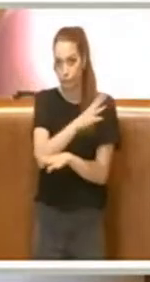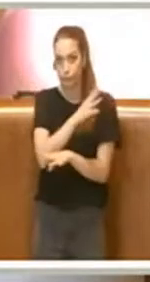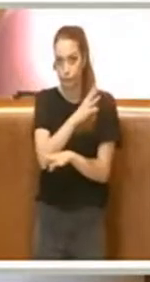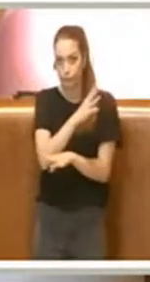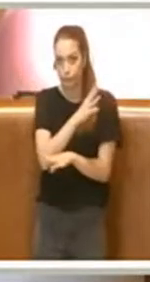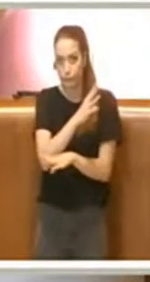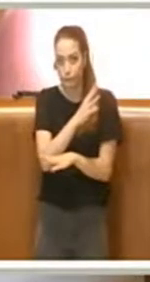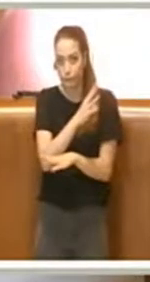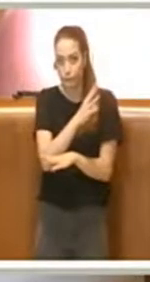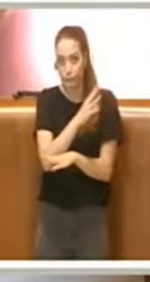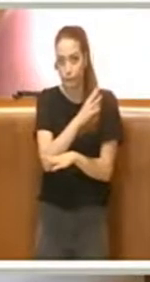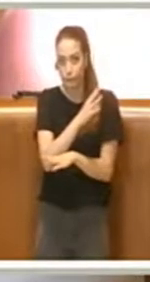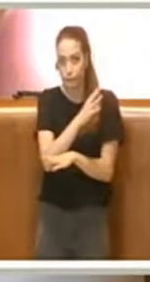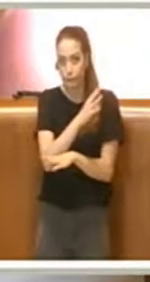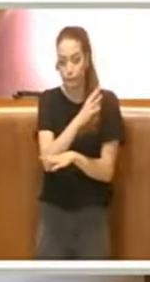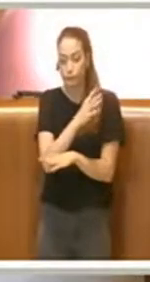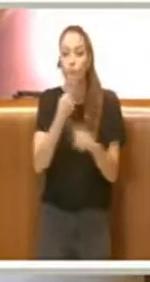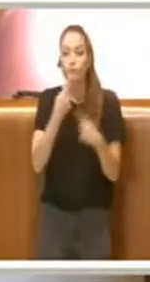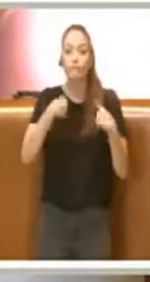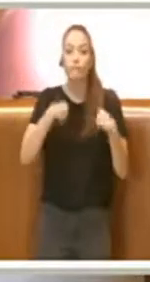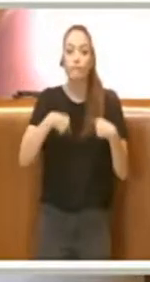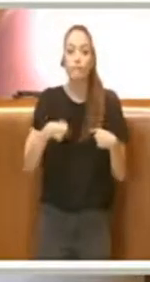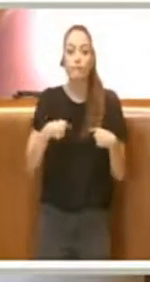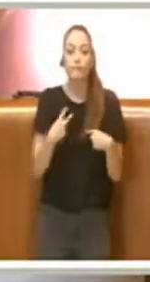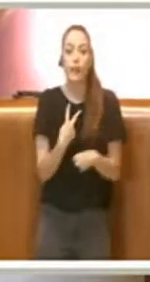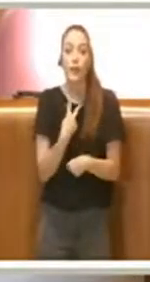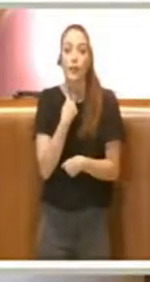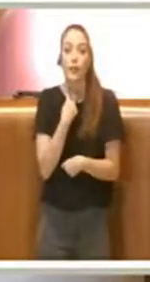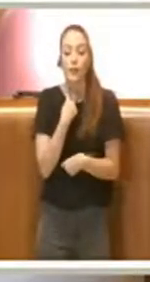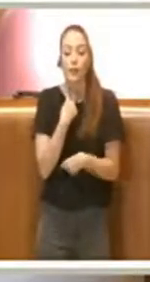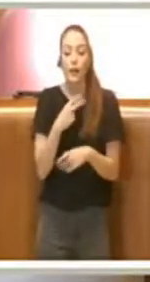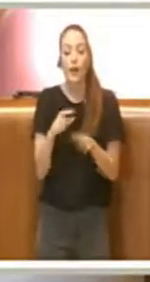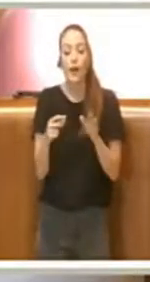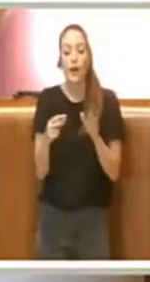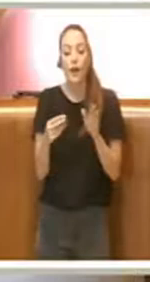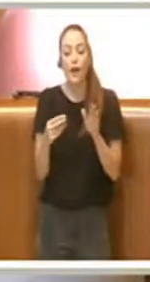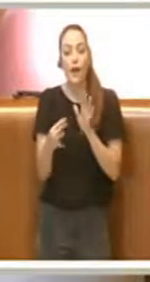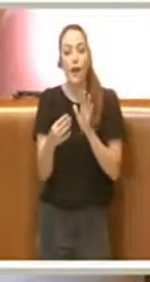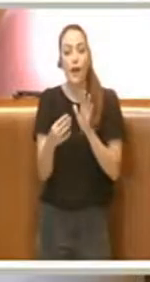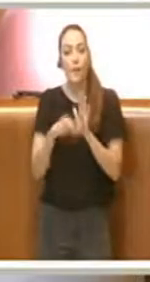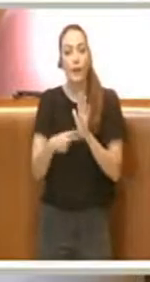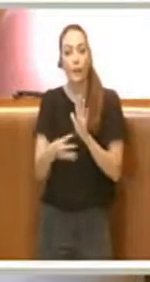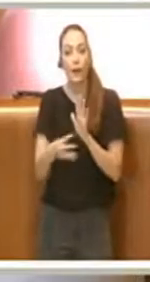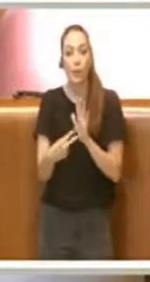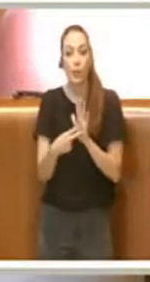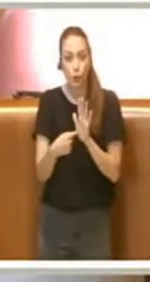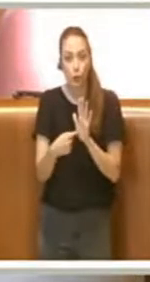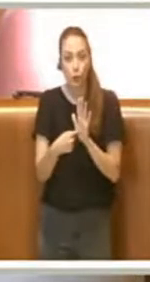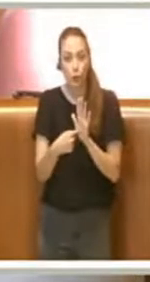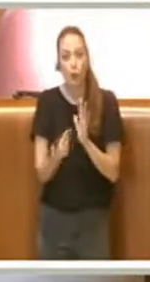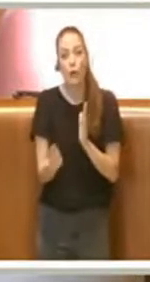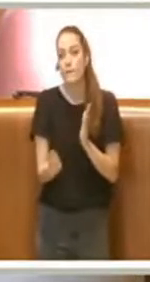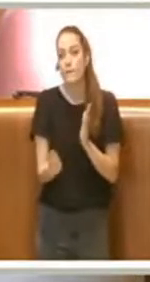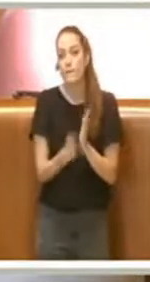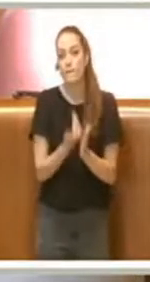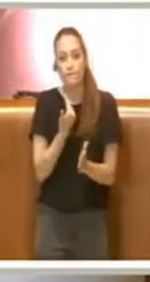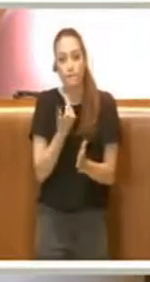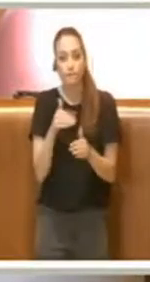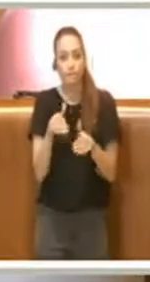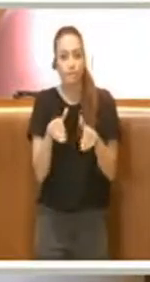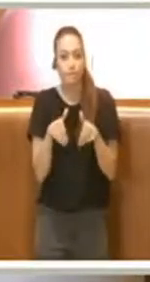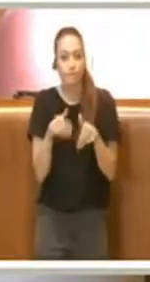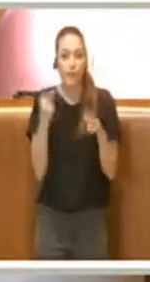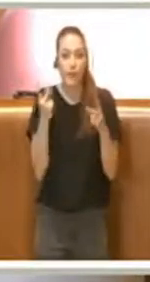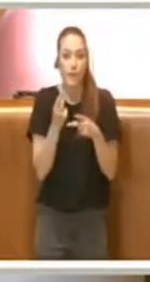siamo costretti a ritirare il nostro emendamento. Ho torto collo e con molto dispiacere, perché